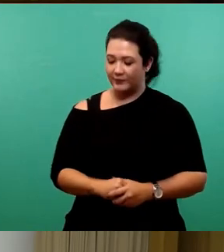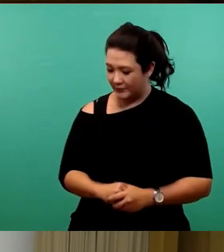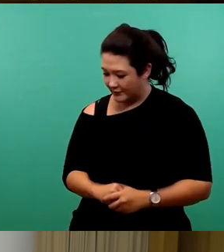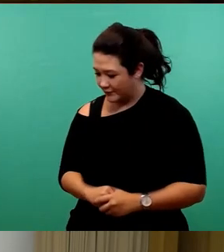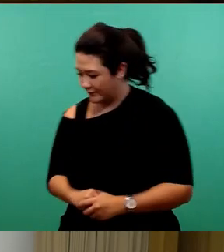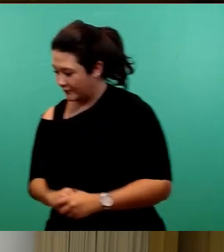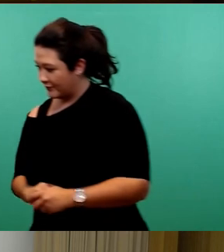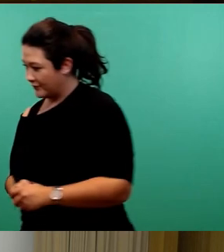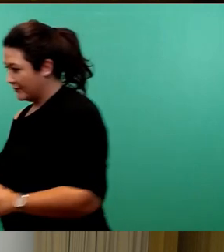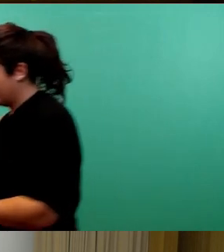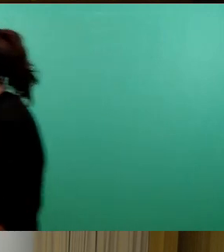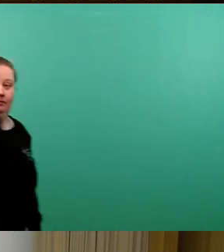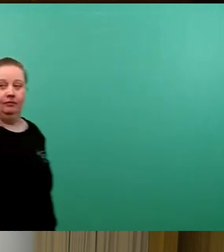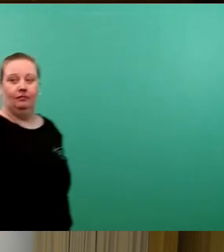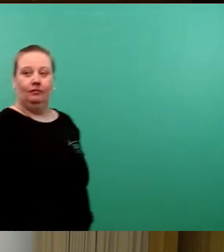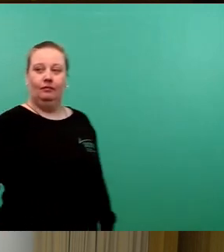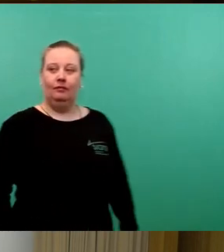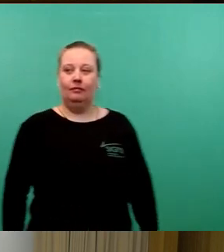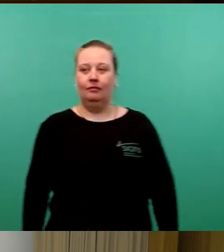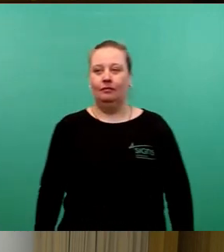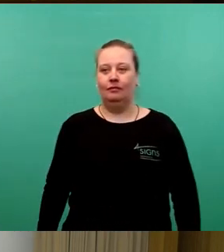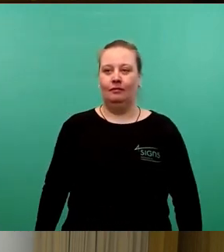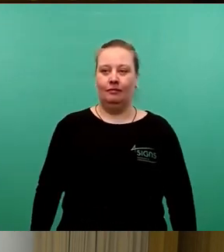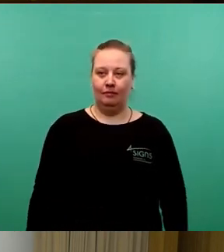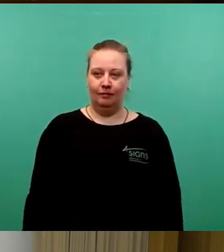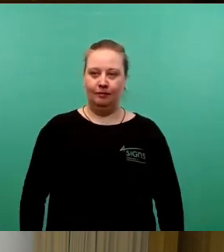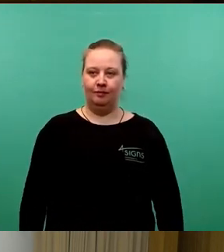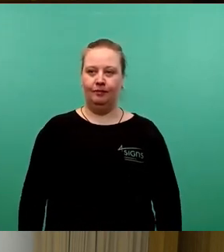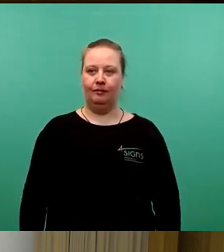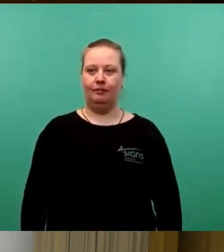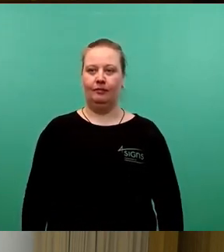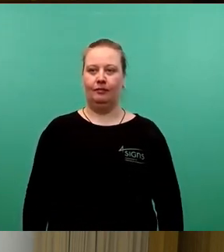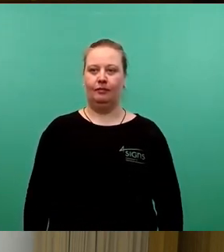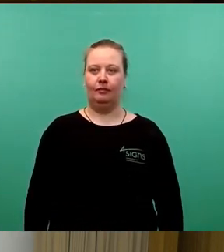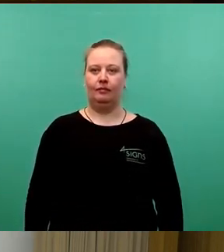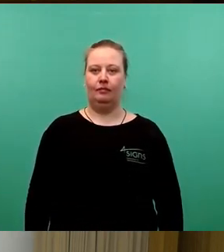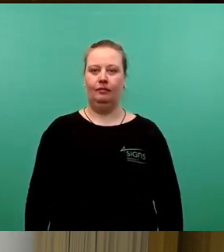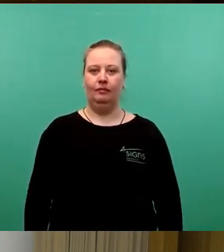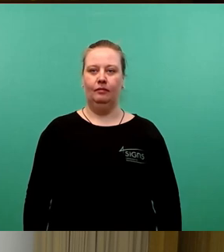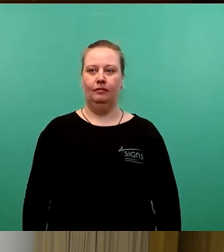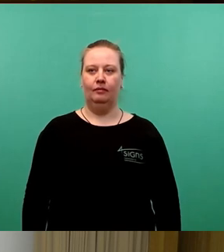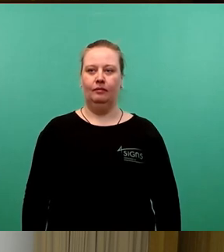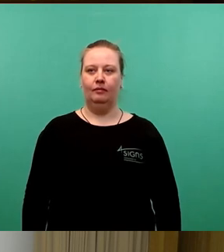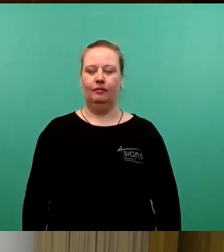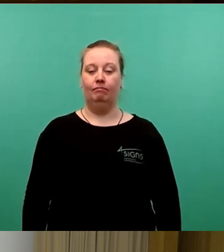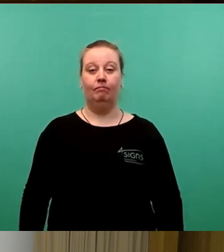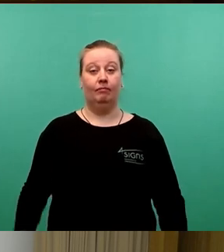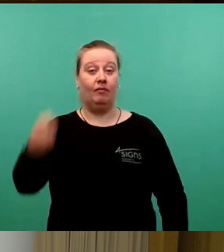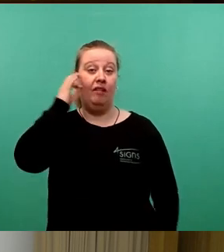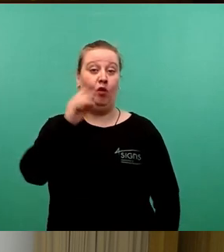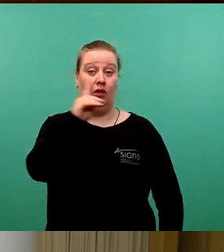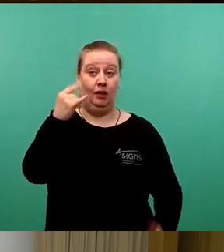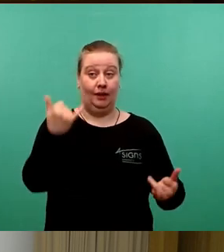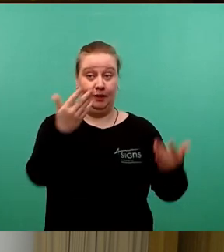Vielen Dank, Frau Klebsch, für Ihre Vorstellung. Und ich darf jetzt Frau Dagen bitten, sich vorzustellen.